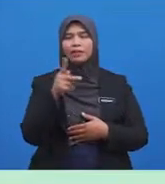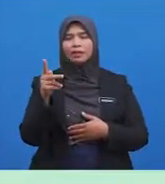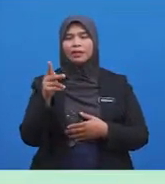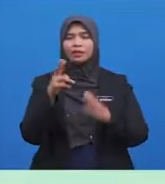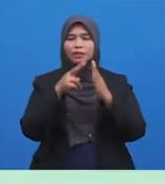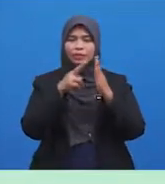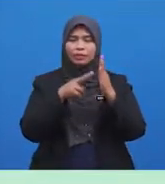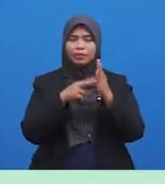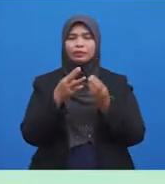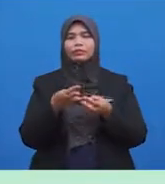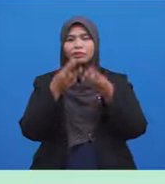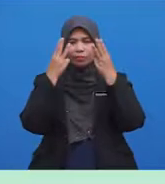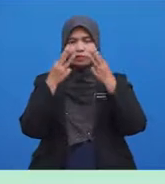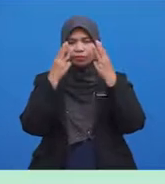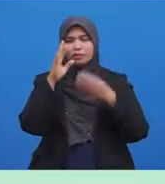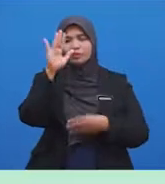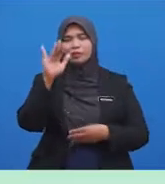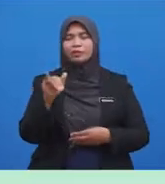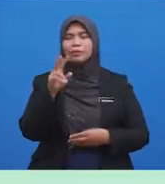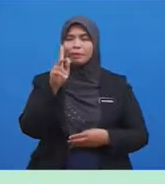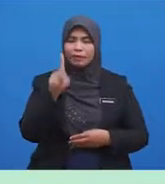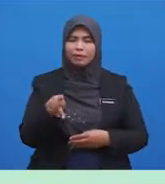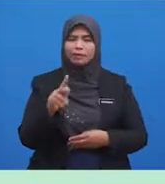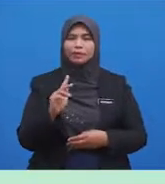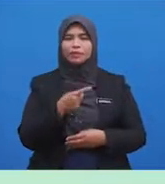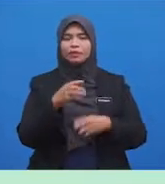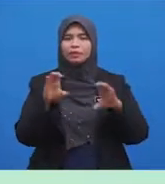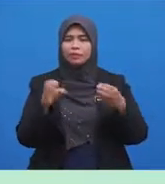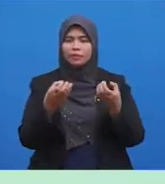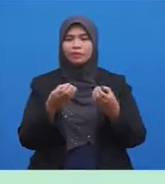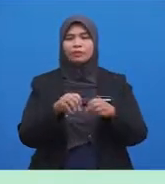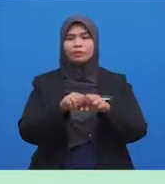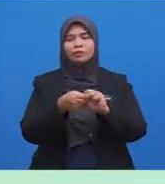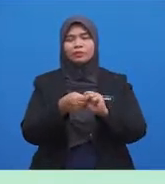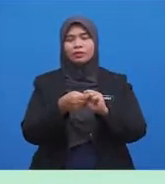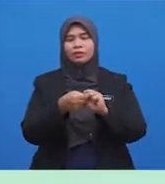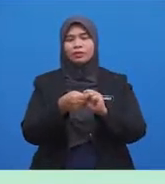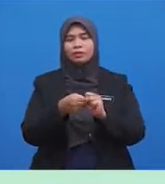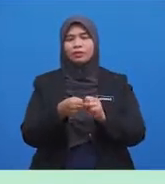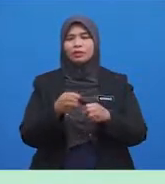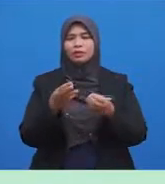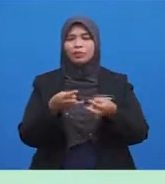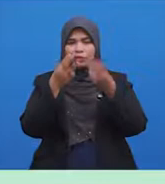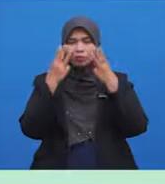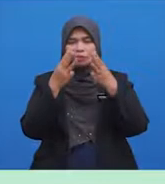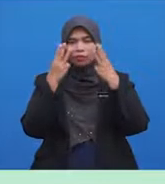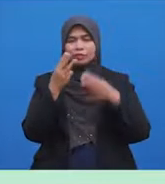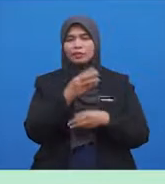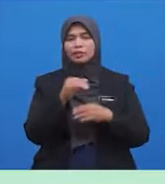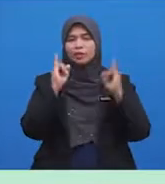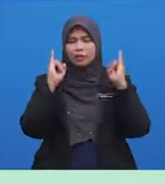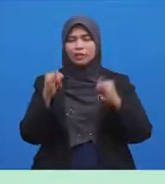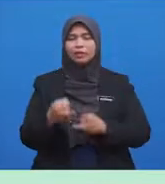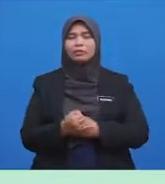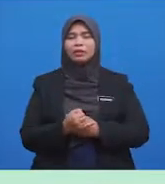rukun wuduk yang perlu kita laksanakan Supaya, wuduk dan ibadah